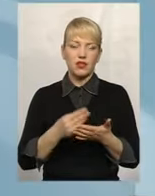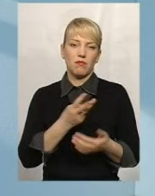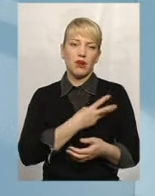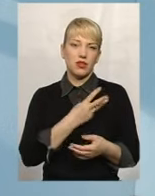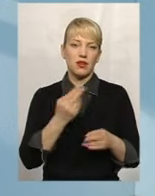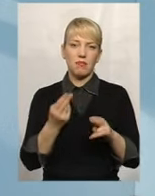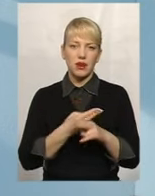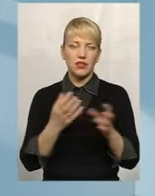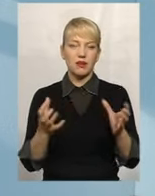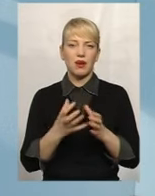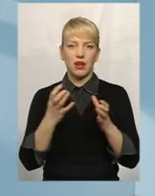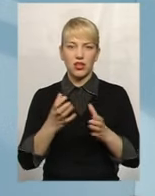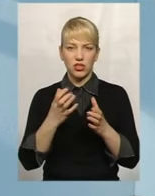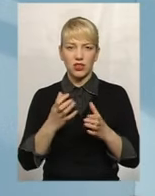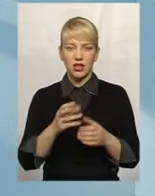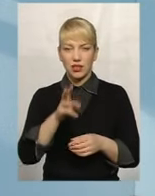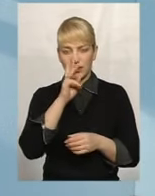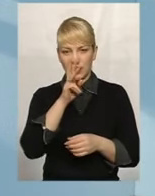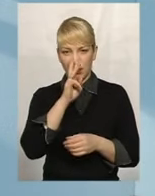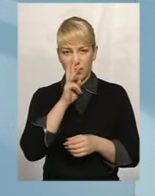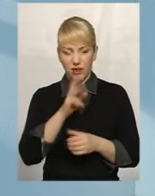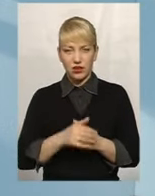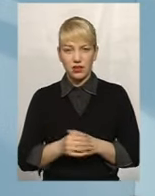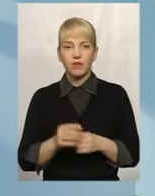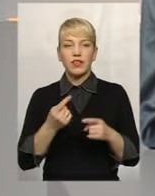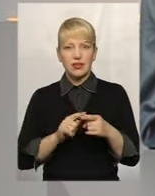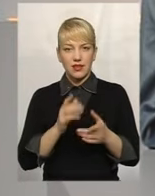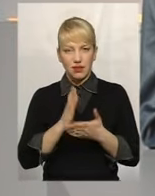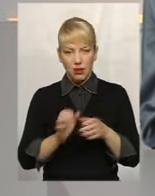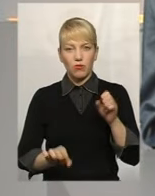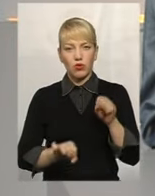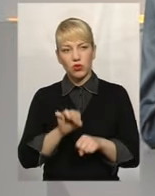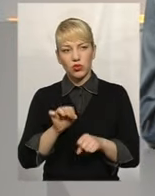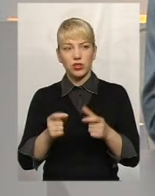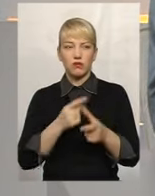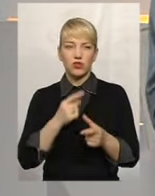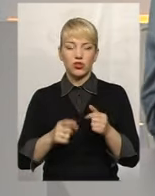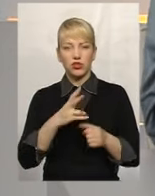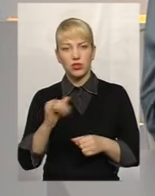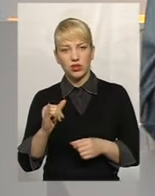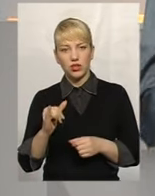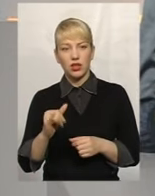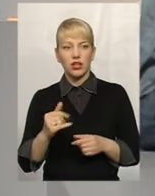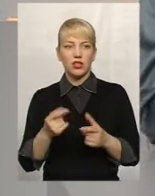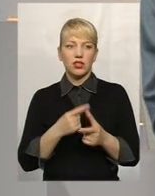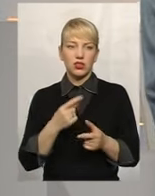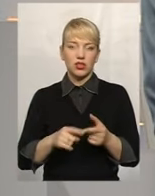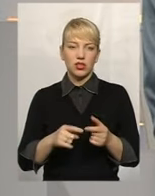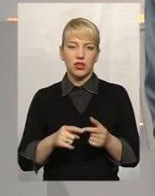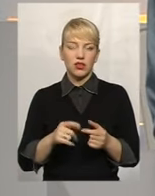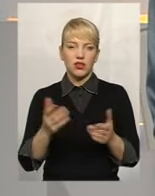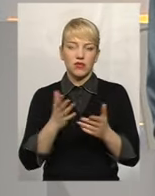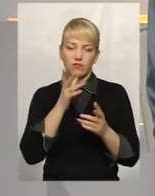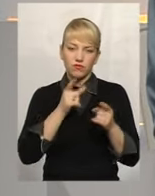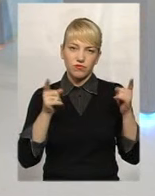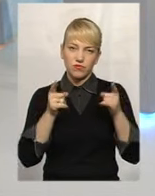збереження зарплати. Це є порушенням чи ні, чи в певній мірі і в певній строкі?